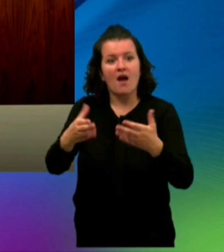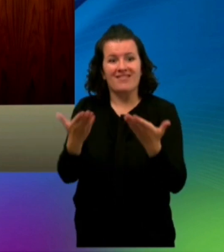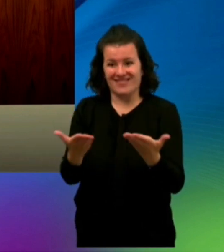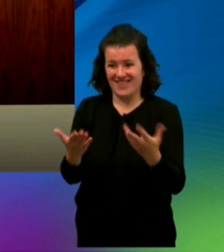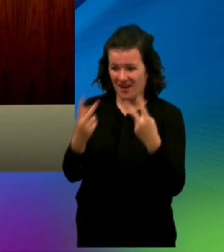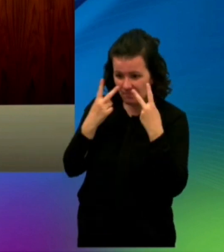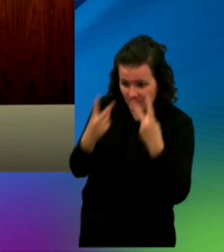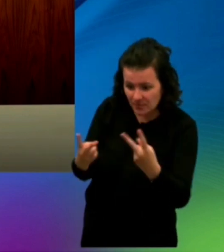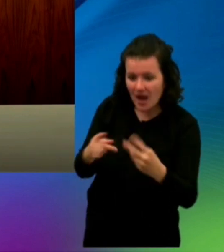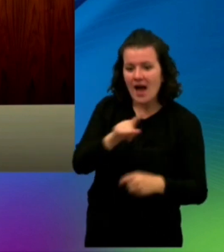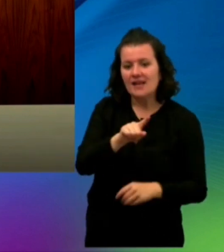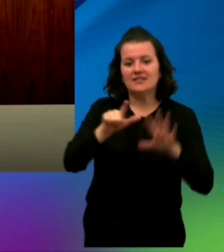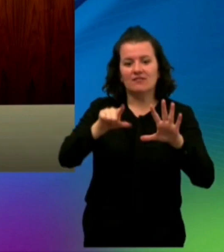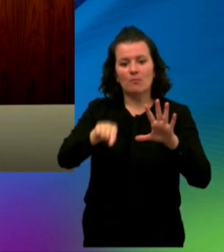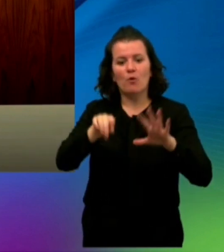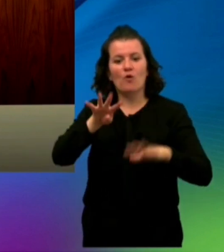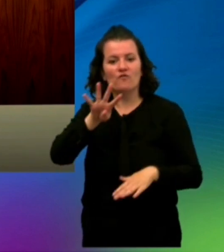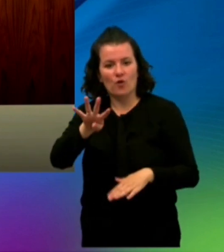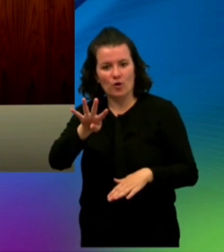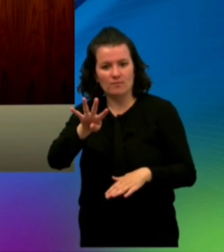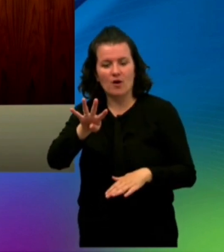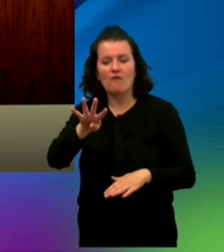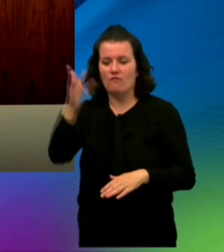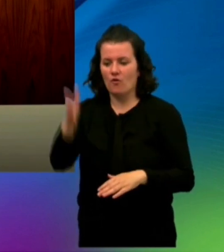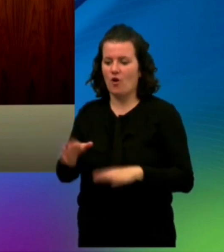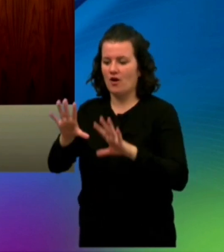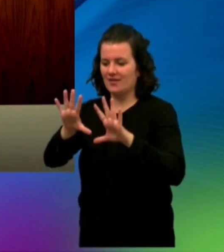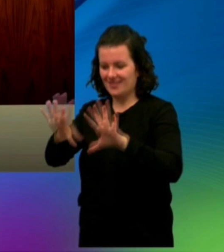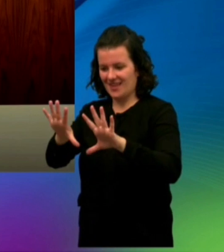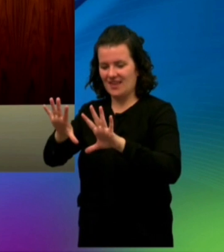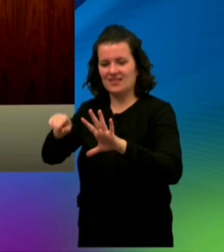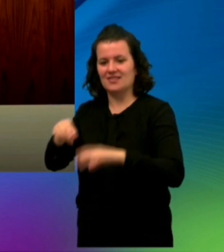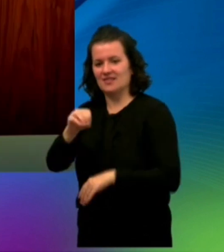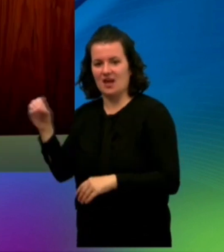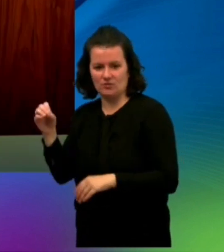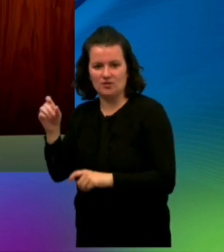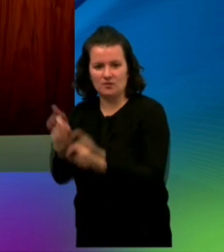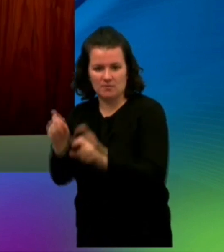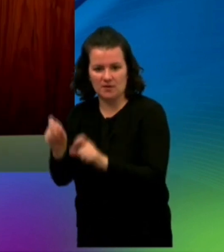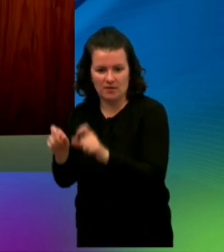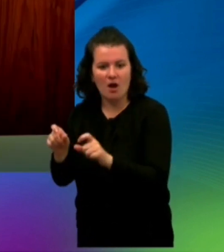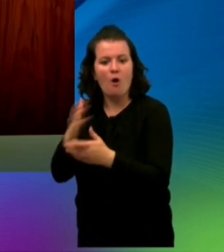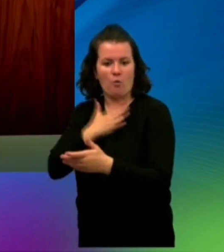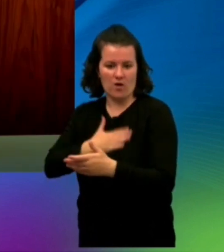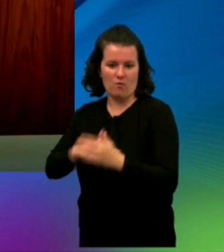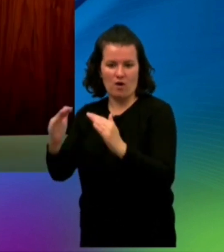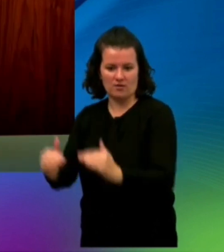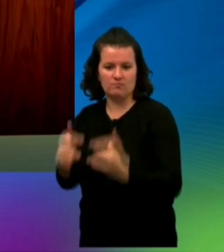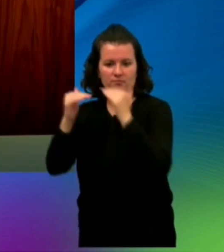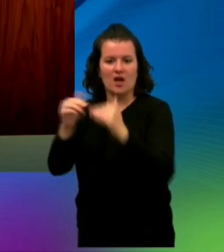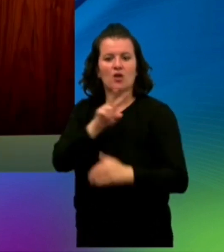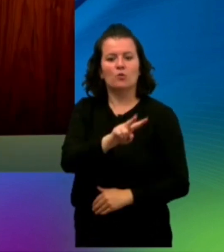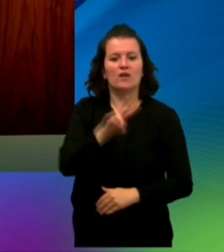ثم إلى 45 في أفق 2030 وذلك من أجل الوصول إلى المستويات